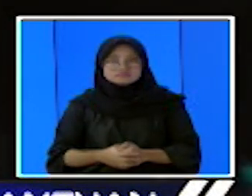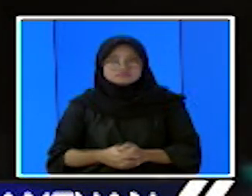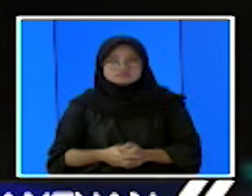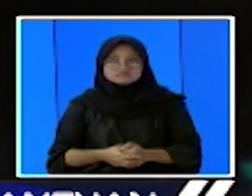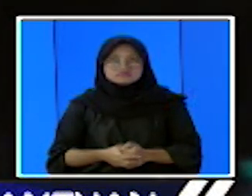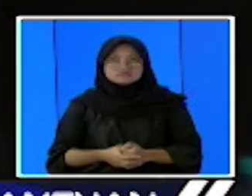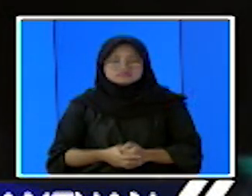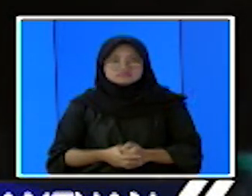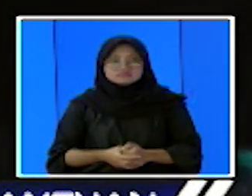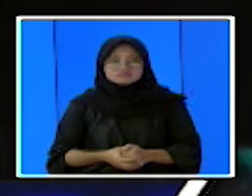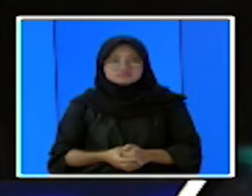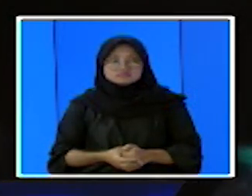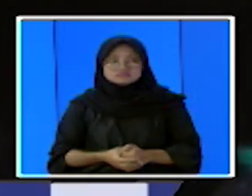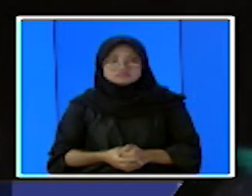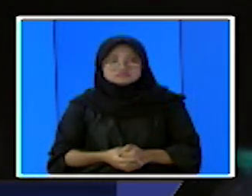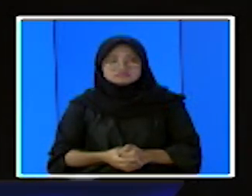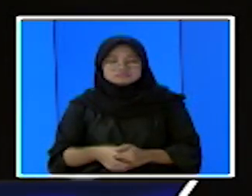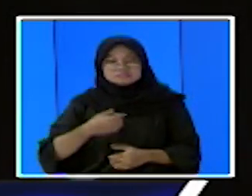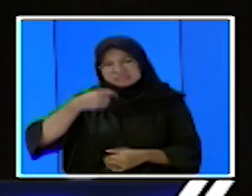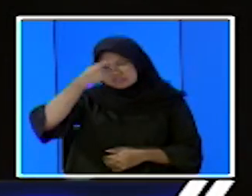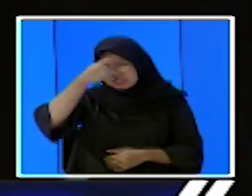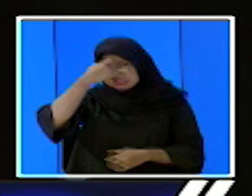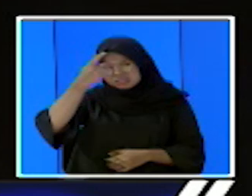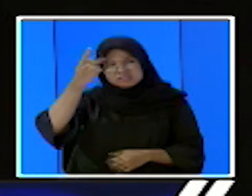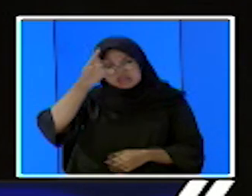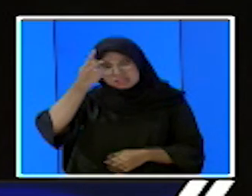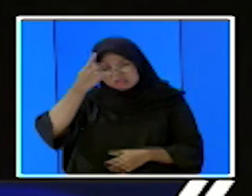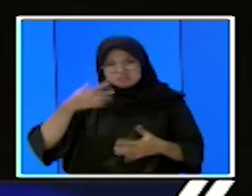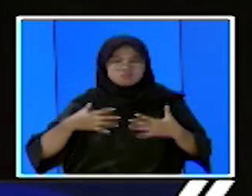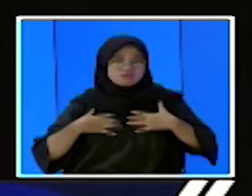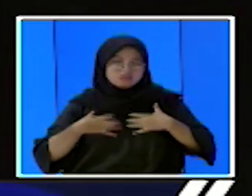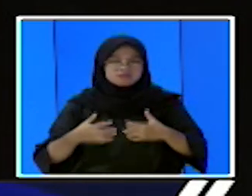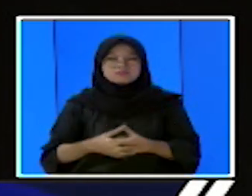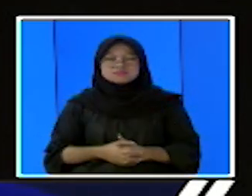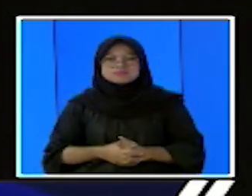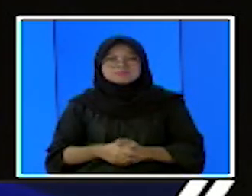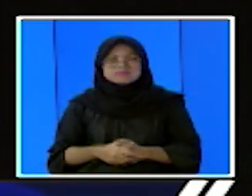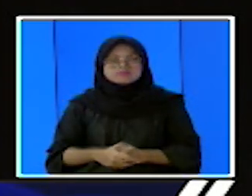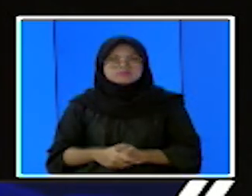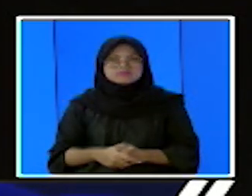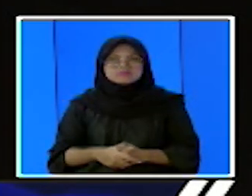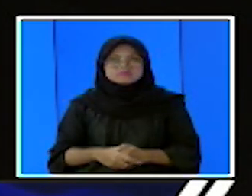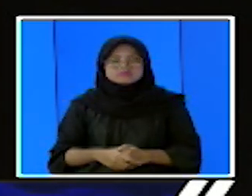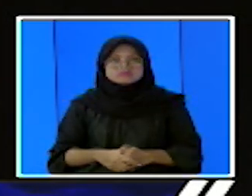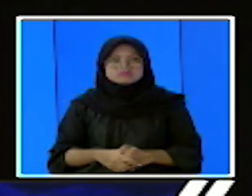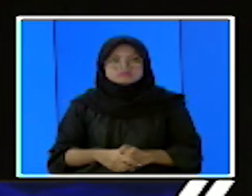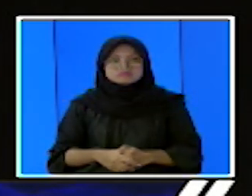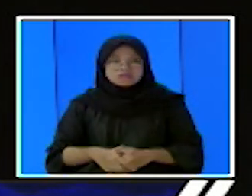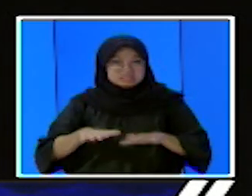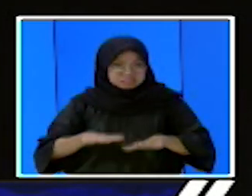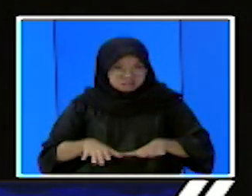Kanker, bilang dokter. Kanker payudara. Kanker payudara, ya? Iya. Ibu, tiap malam di sini nggak kedinginan, ya? Ini kan nanti ditutup.